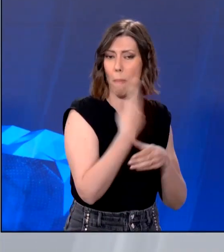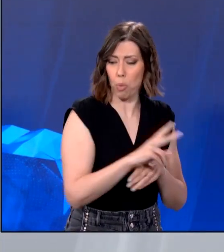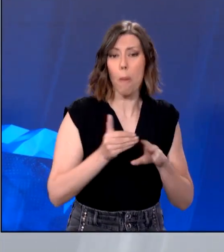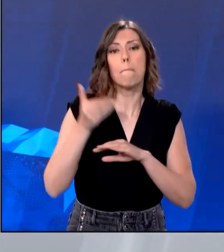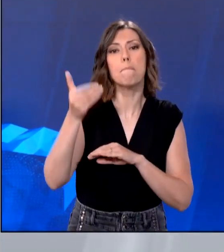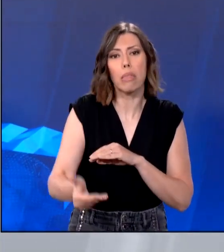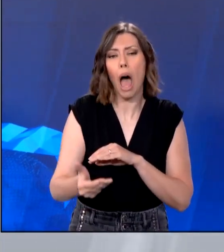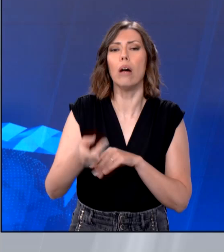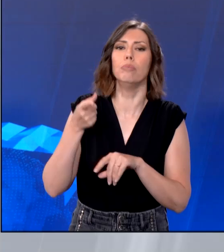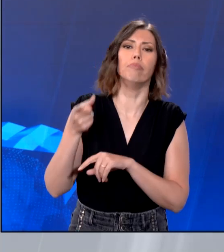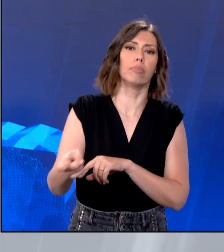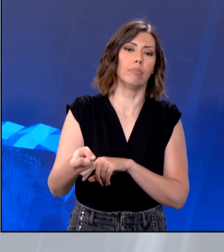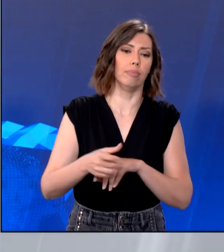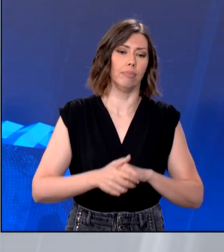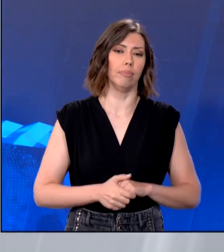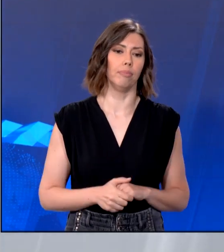Ρεπουμπλικανού πρώην πρόεδρου.